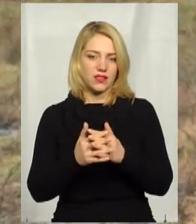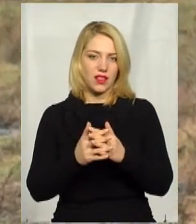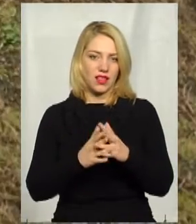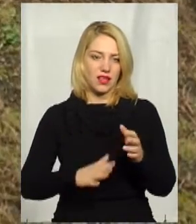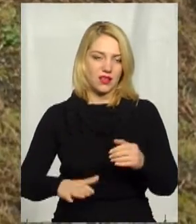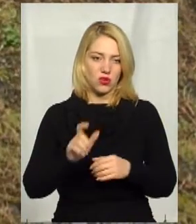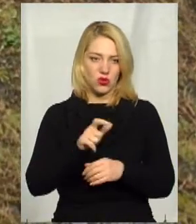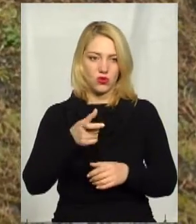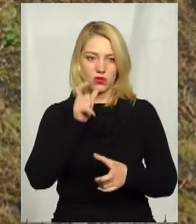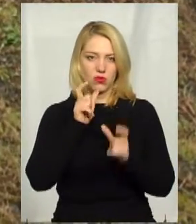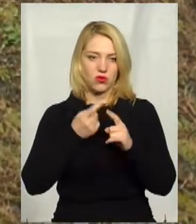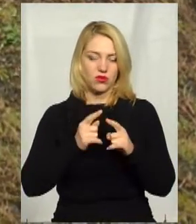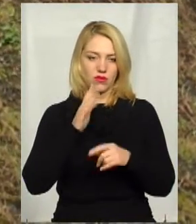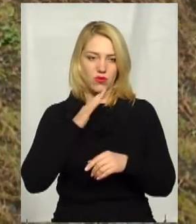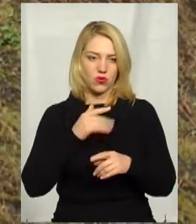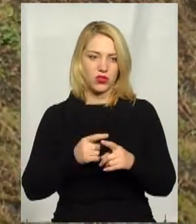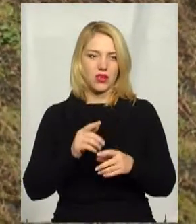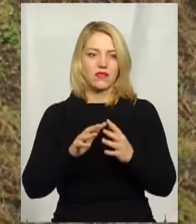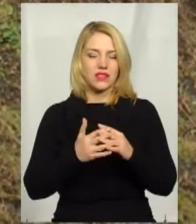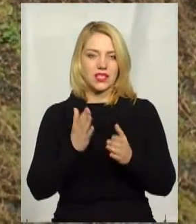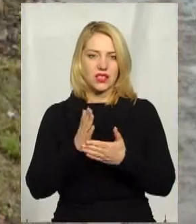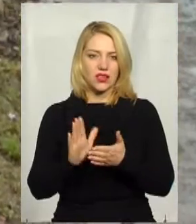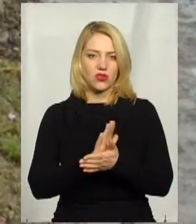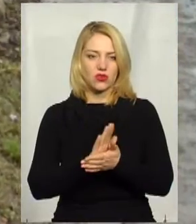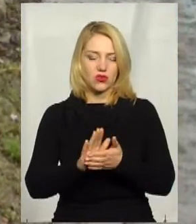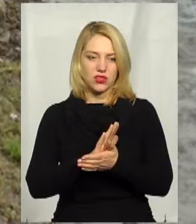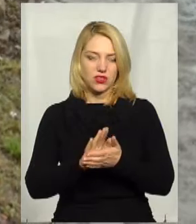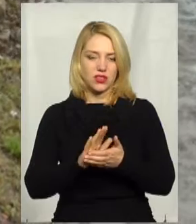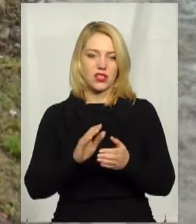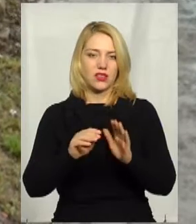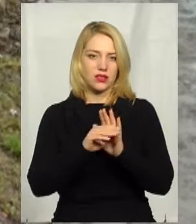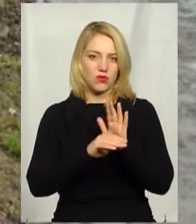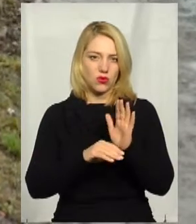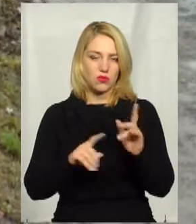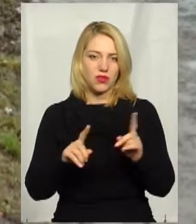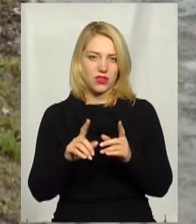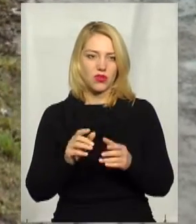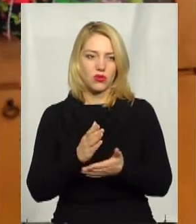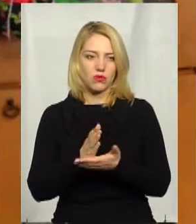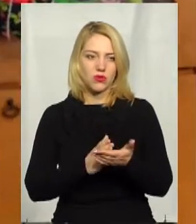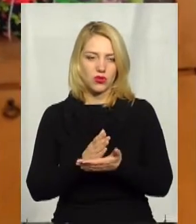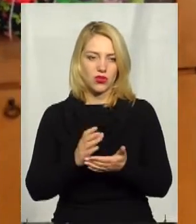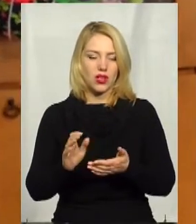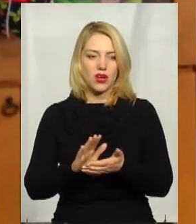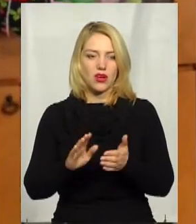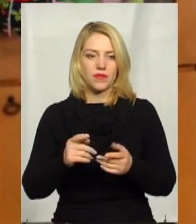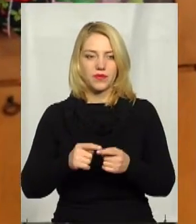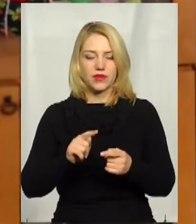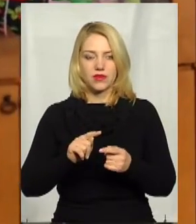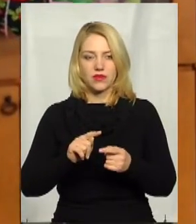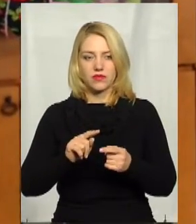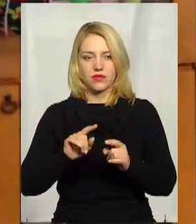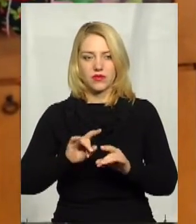люди п'ють цю воду. У селі її діючі очисні споруди, які обслуговує місцева комунальна служба, каже голова гвардійської ОТГ Тетяна